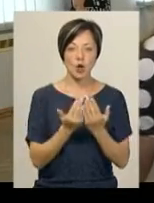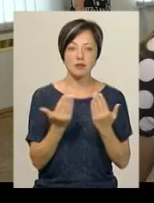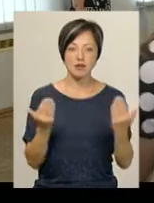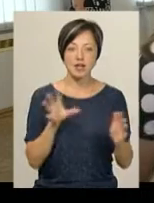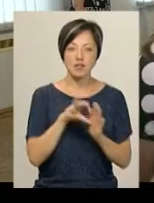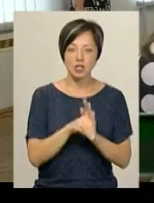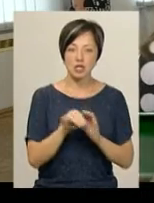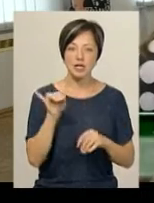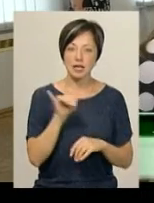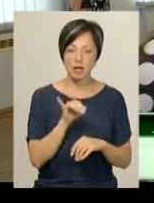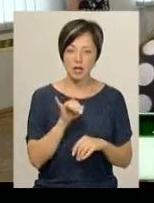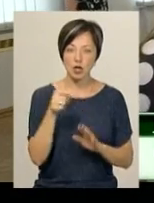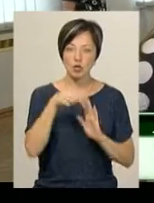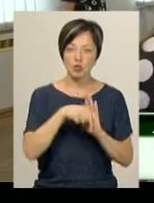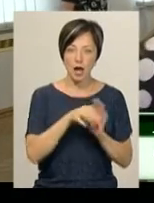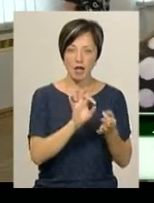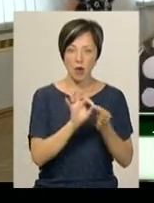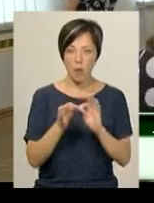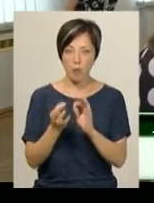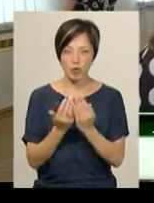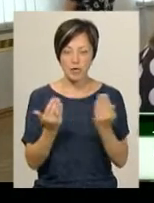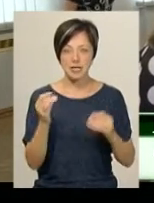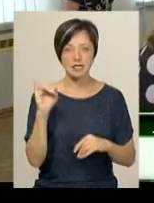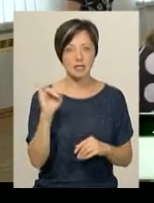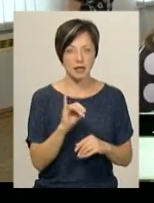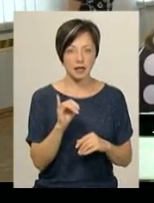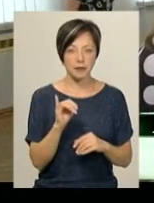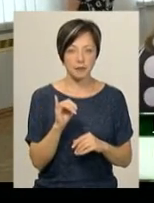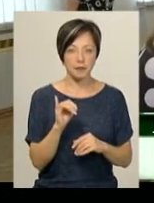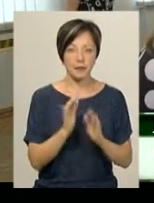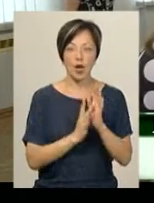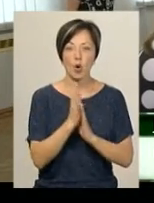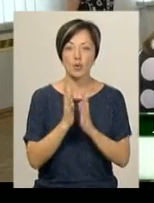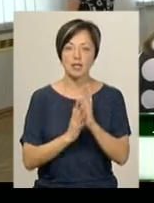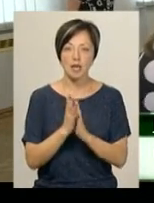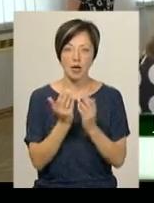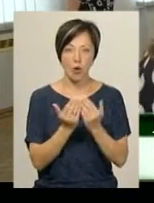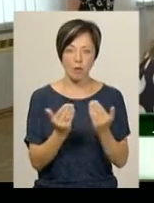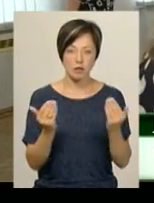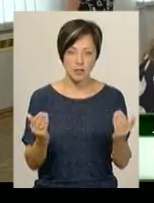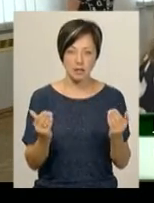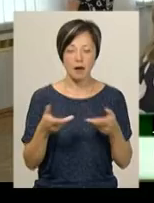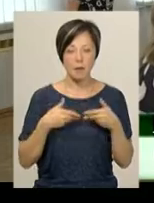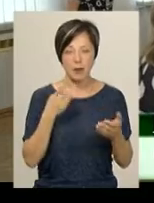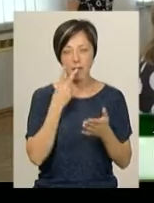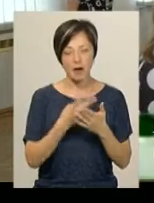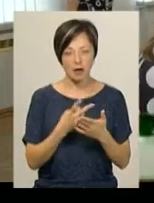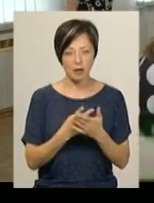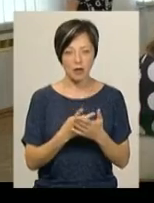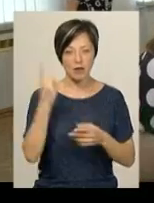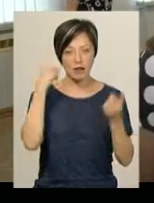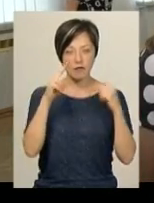увійшли і сюжетні композиції, і рослинні композиції. Ми бачимо на